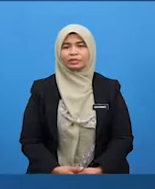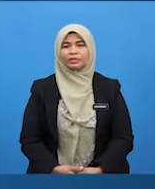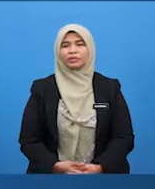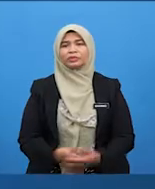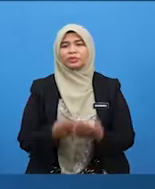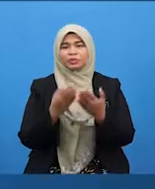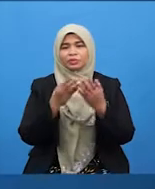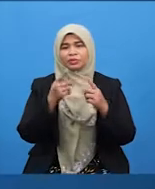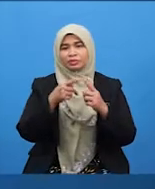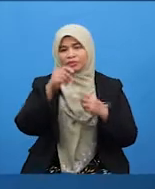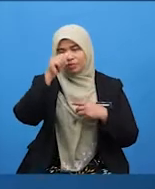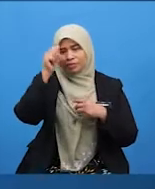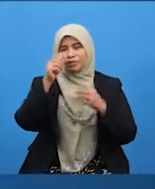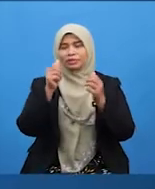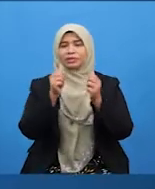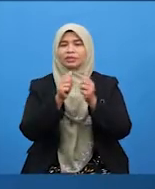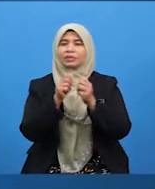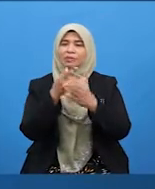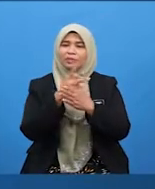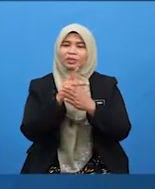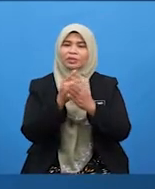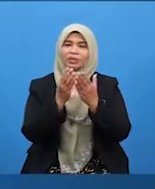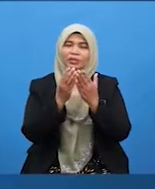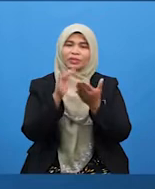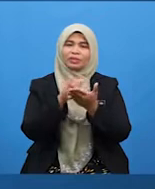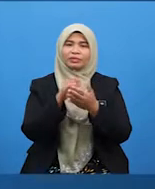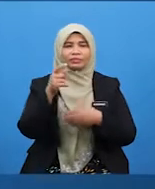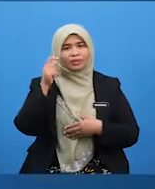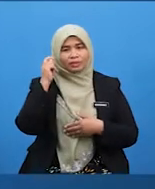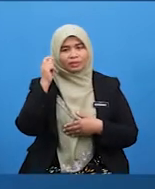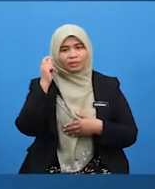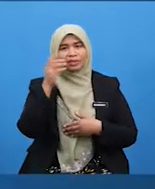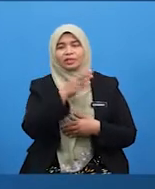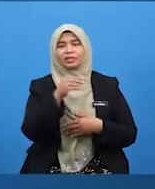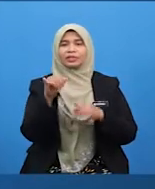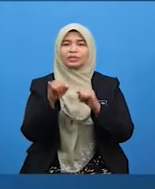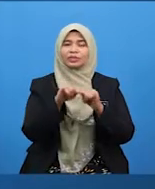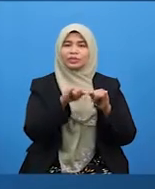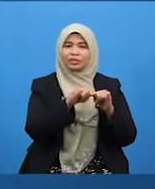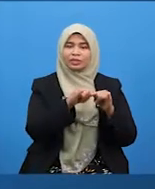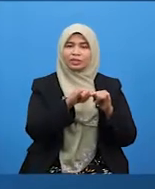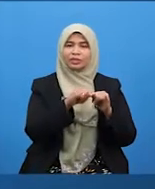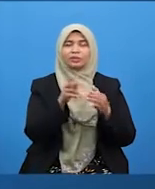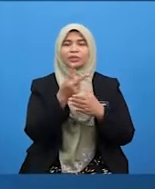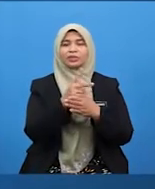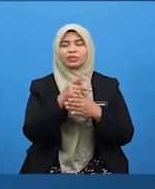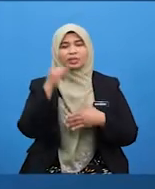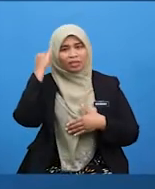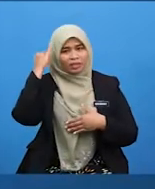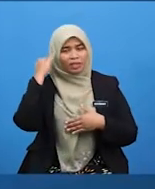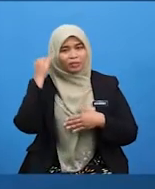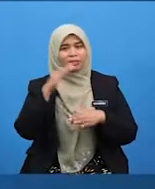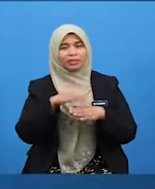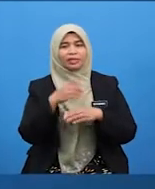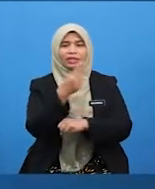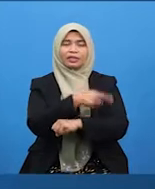Alhamdulillah. Dengan perkongsian doa itu tadi dan juga perkongsian ilmu pada hari